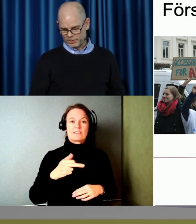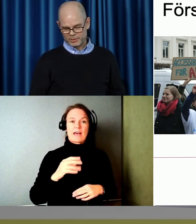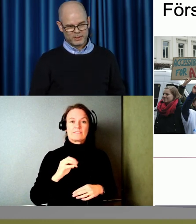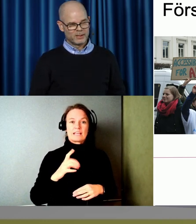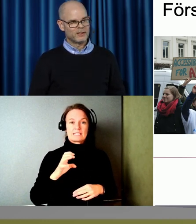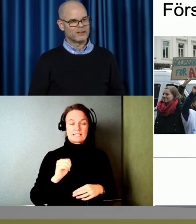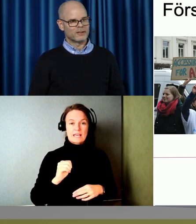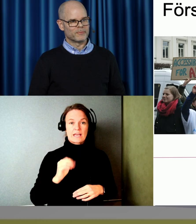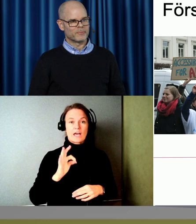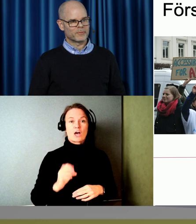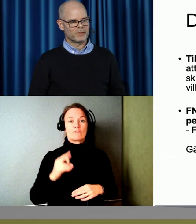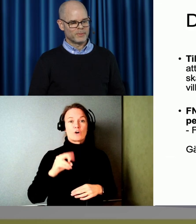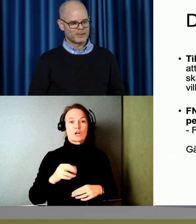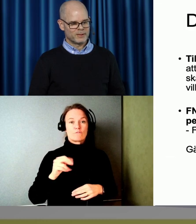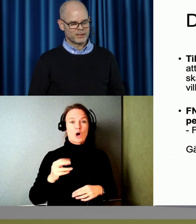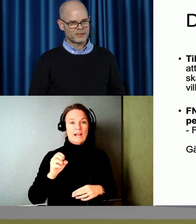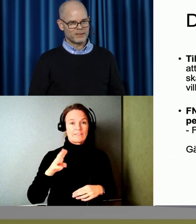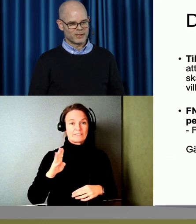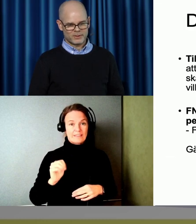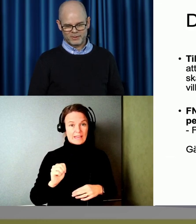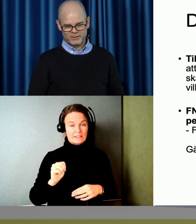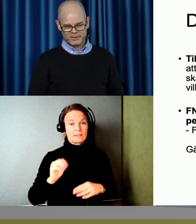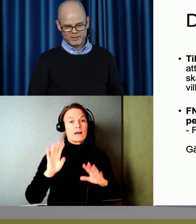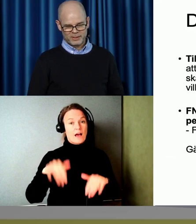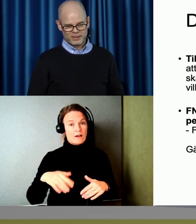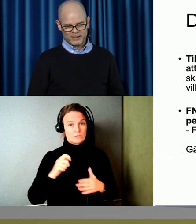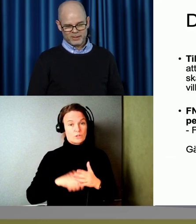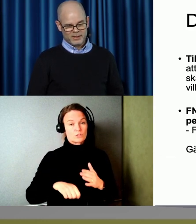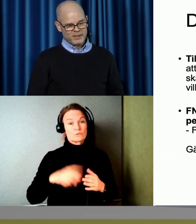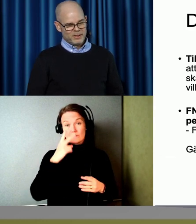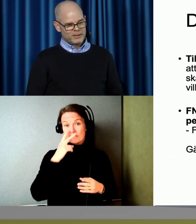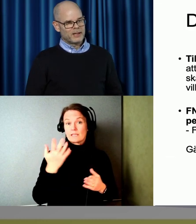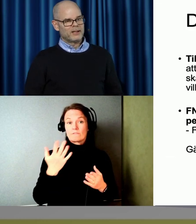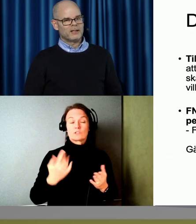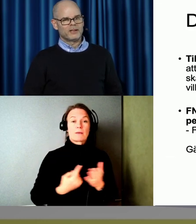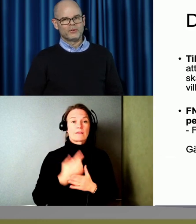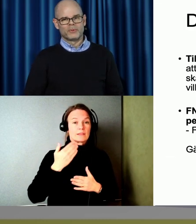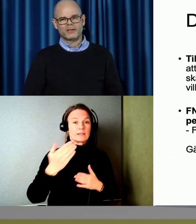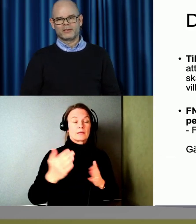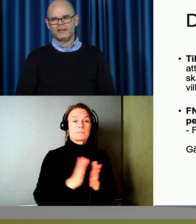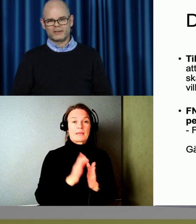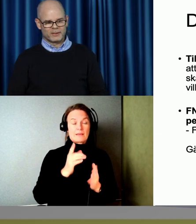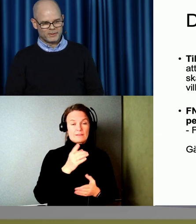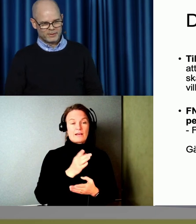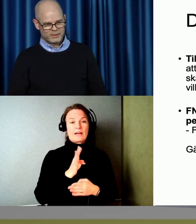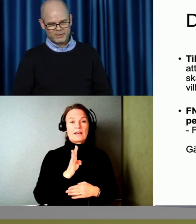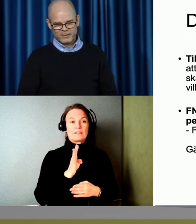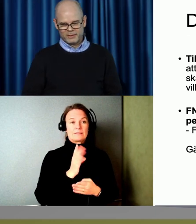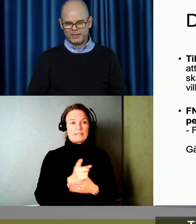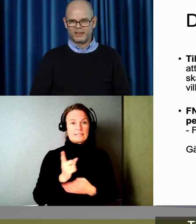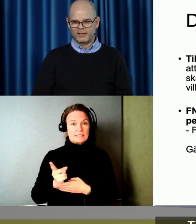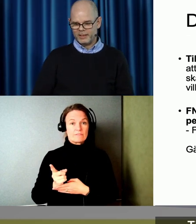framåt med direktivet. Det här handlar ju om rättigheter.